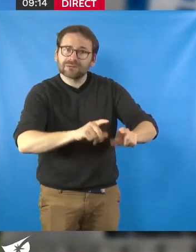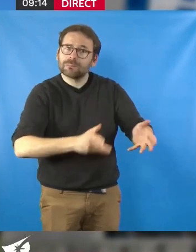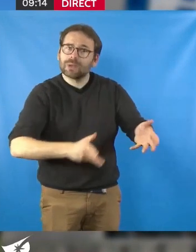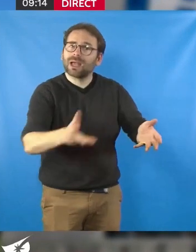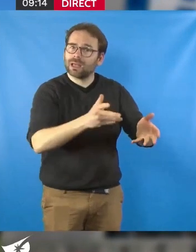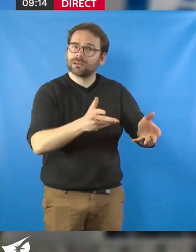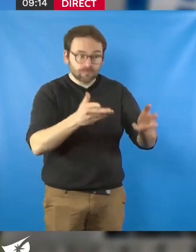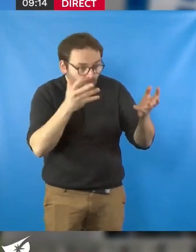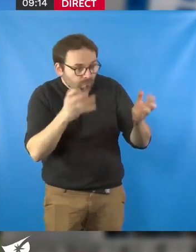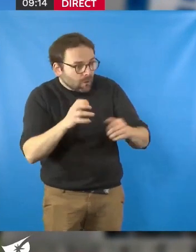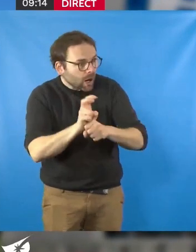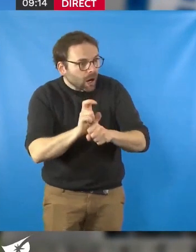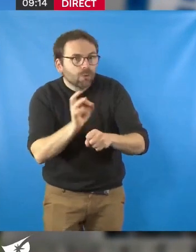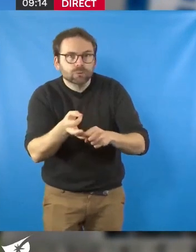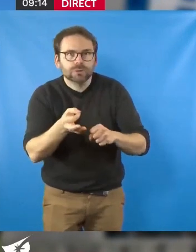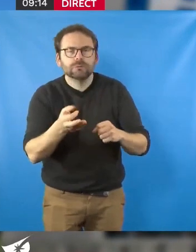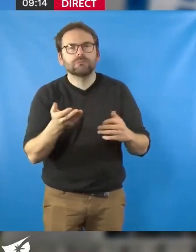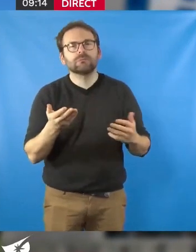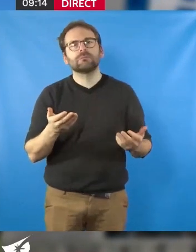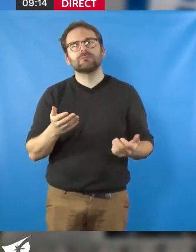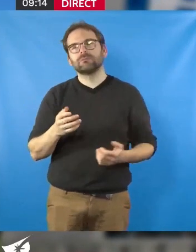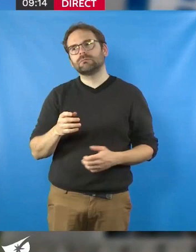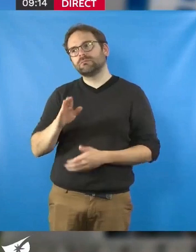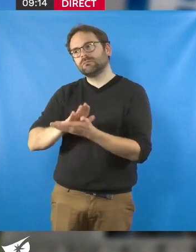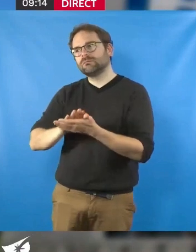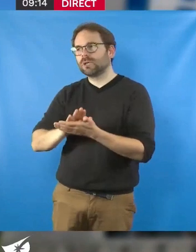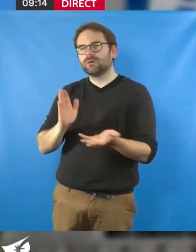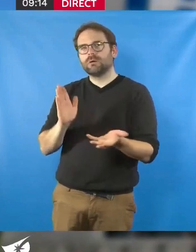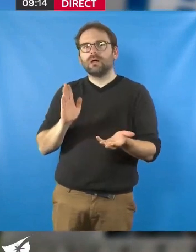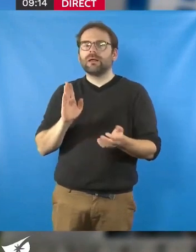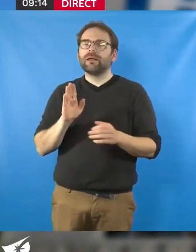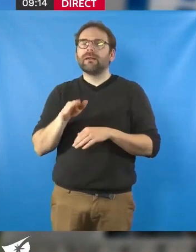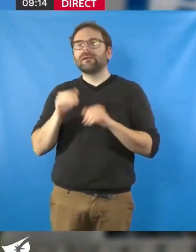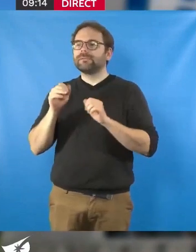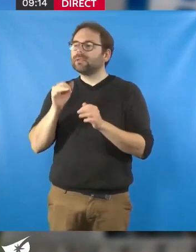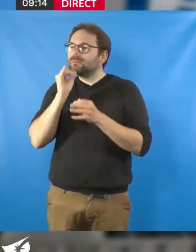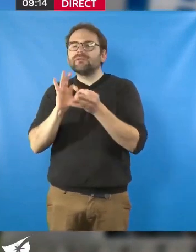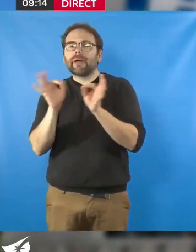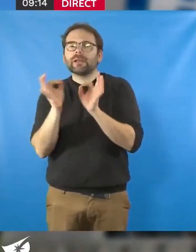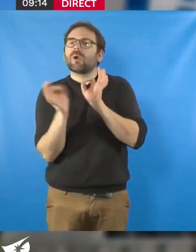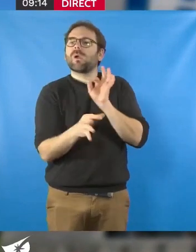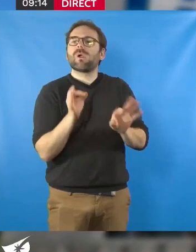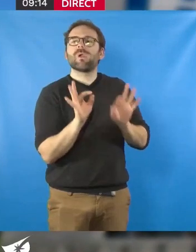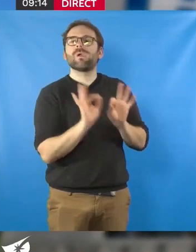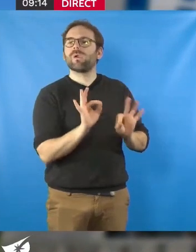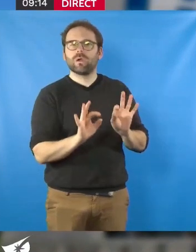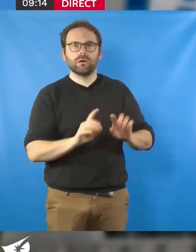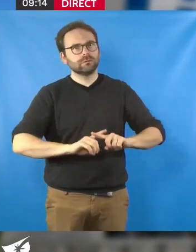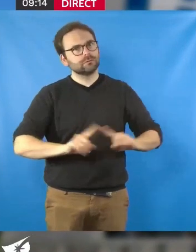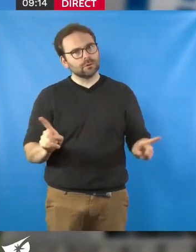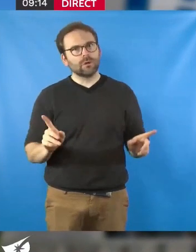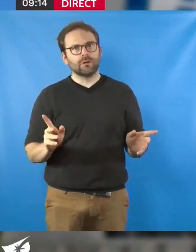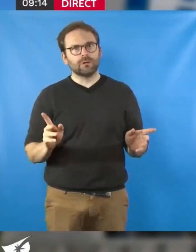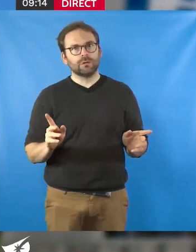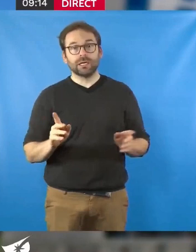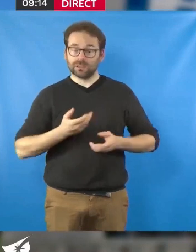de nos voeux. Je pense qu'il est important de ne pas entretenir des insinuations et d'être très clair sur les contenus.